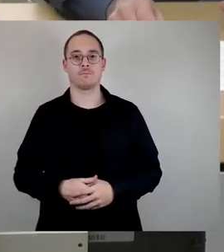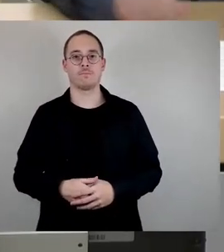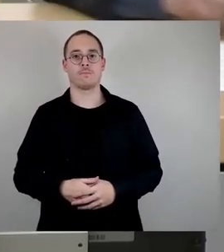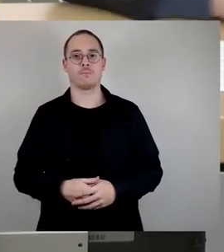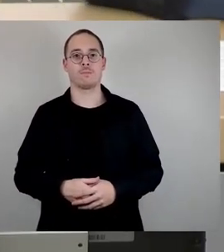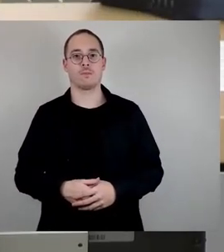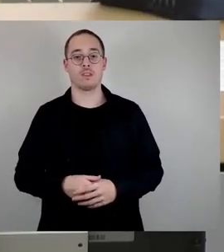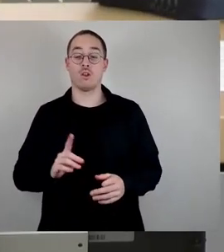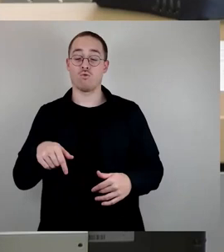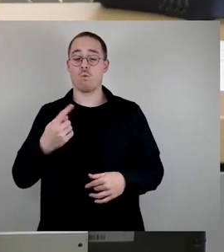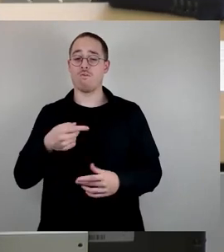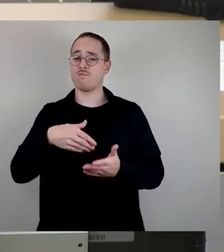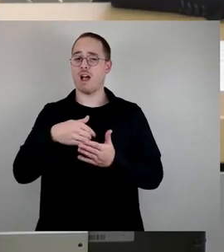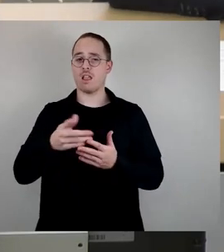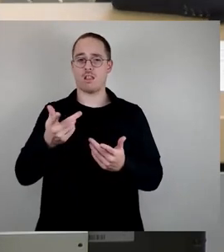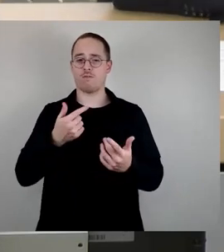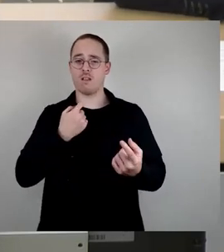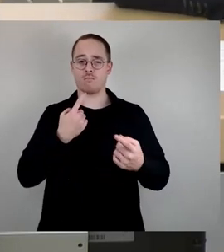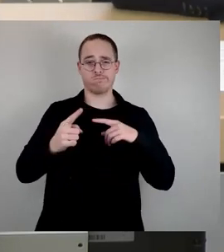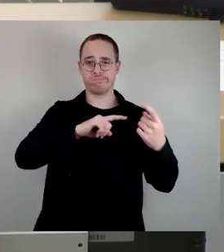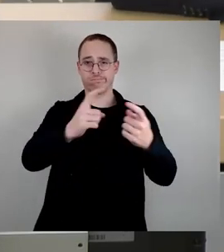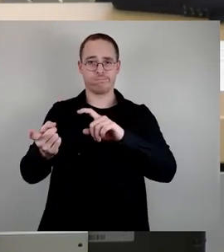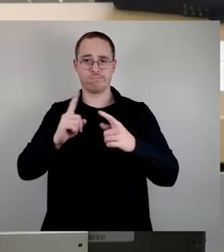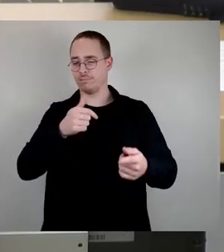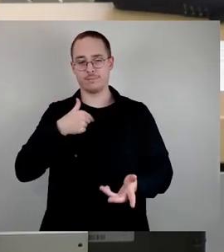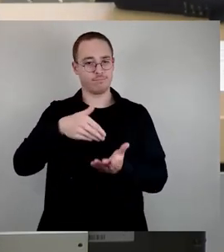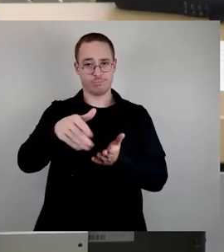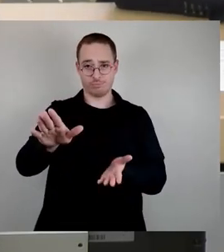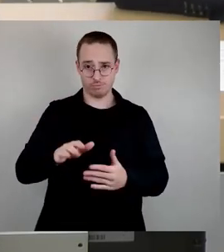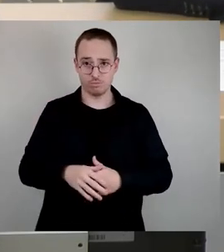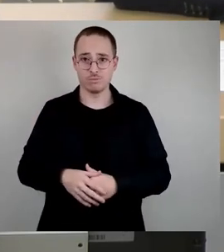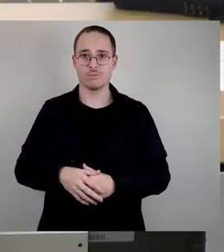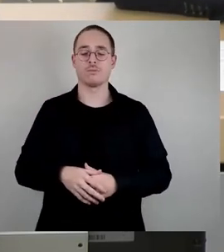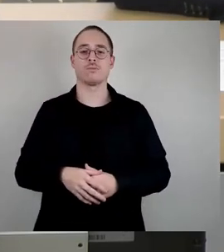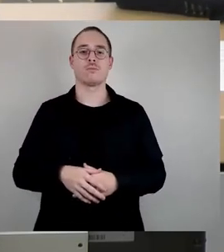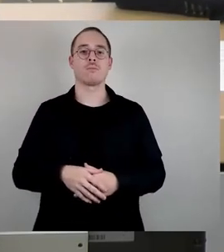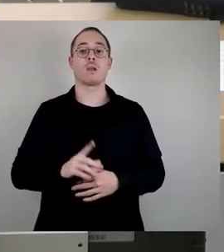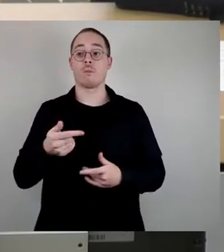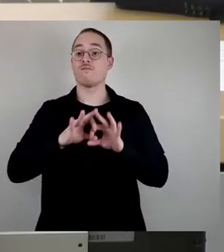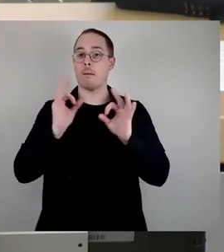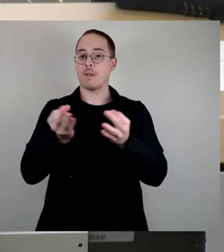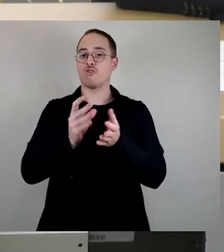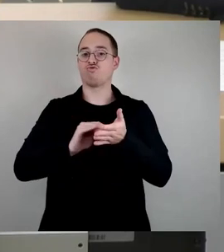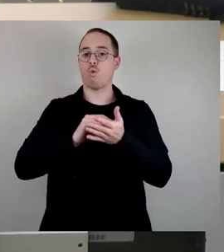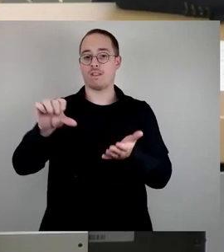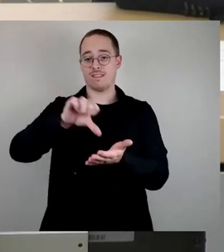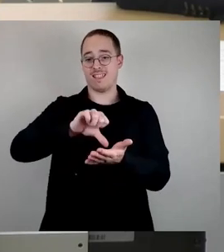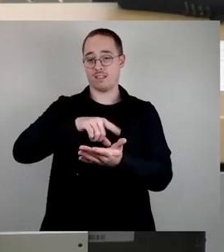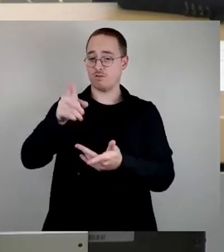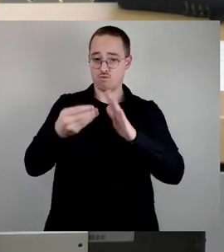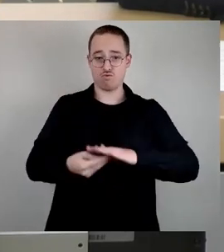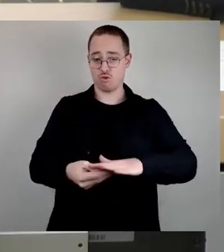ablehnen. Die Unterstützung der Familienschulzentren, wie gesagt, da sind wir im Herzen dabei.